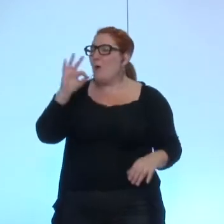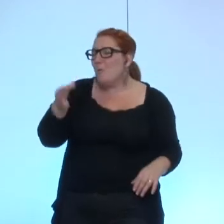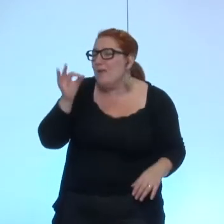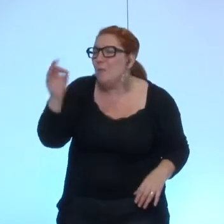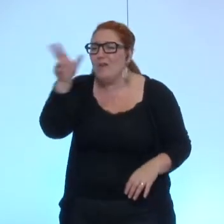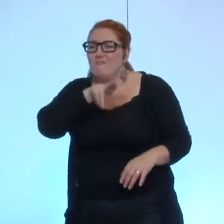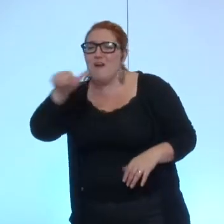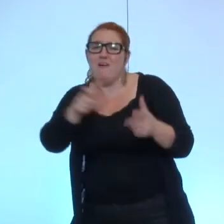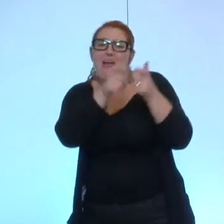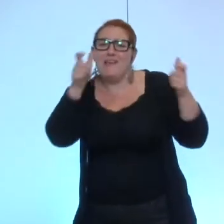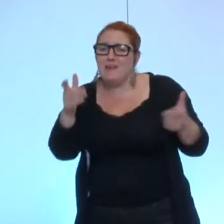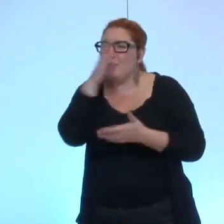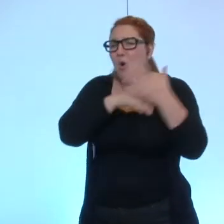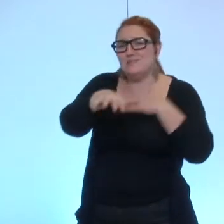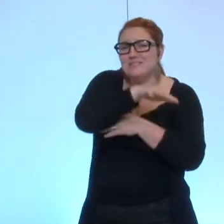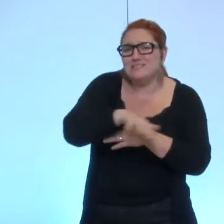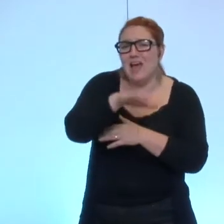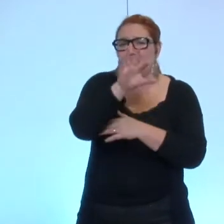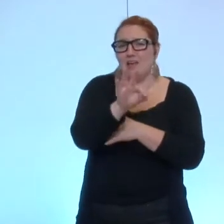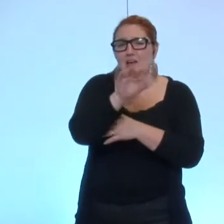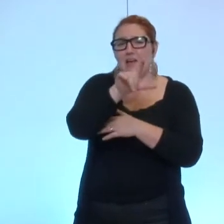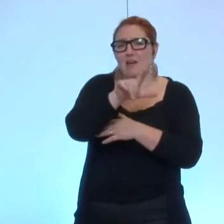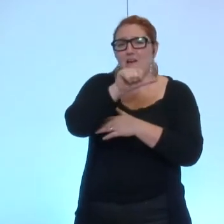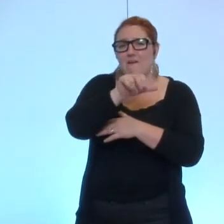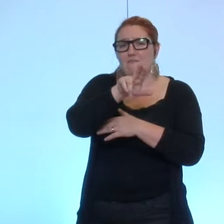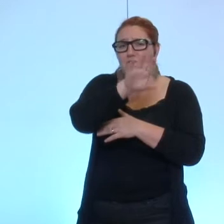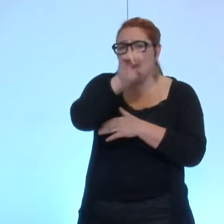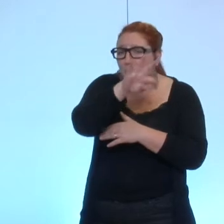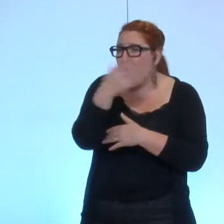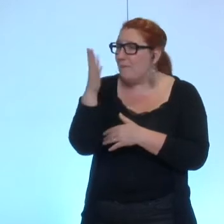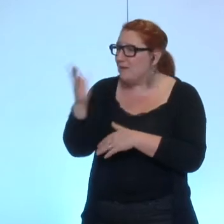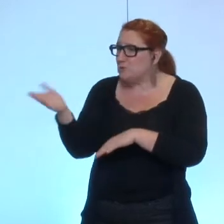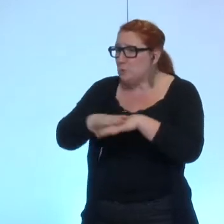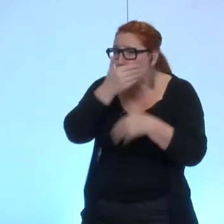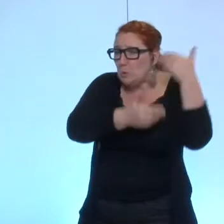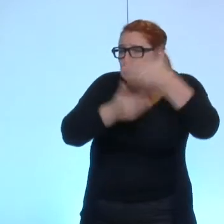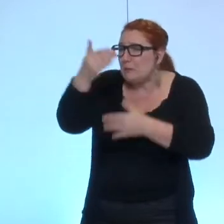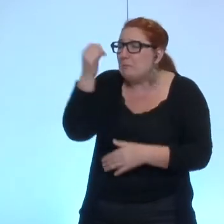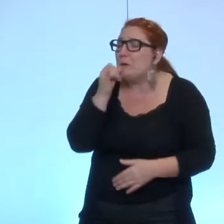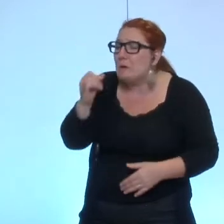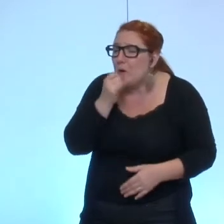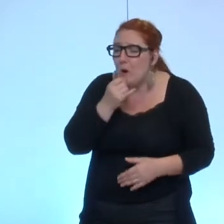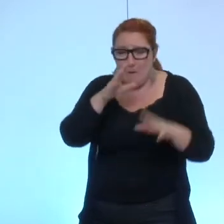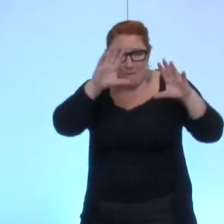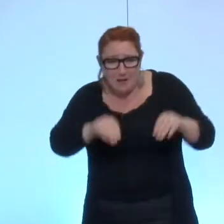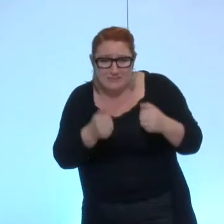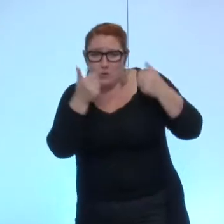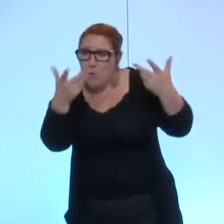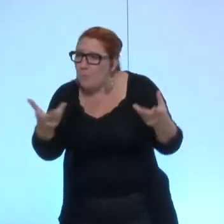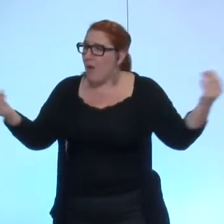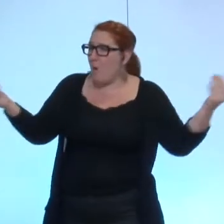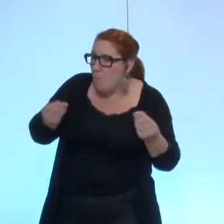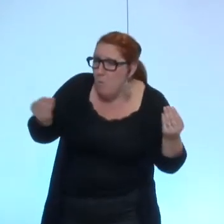sur la ZAC Flaubert mais cet équipement est toujours hypothétique car on ne sait ni combien de place ni où ni quand